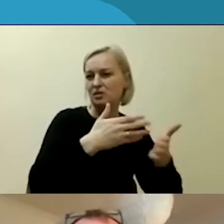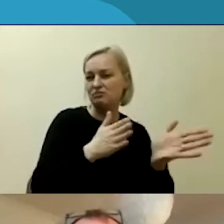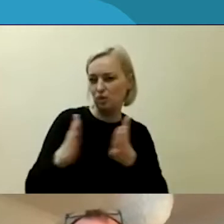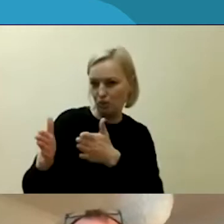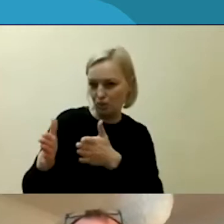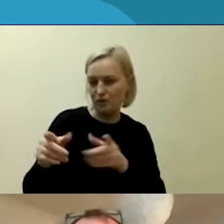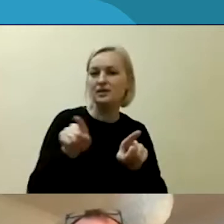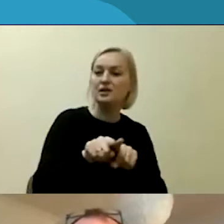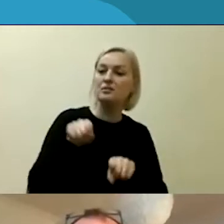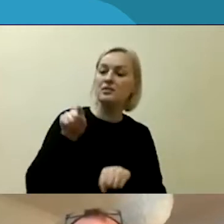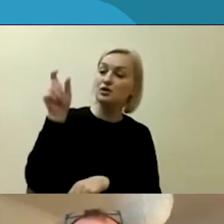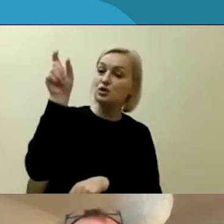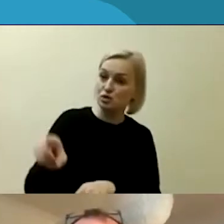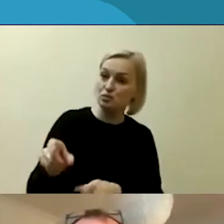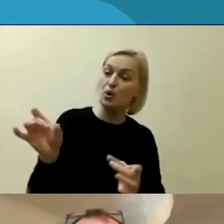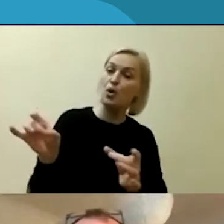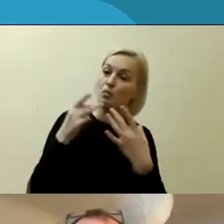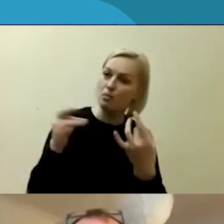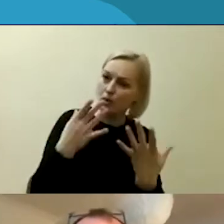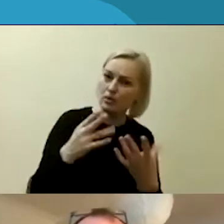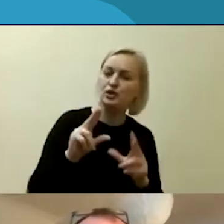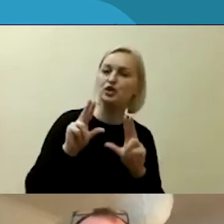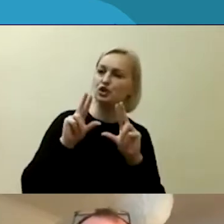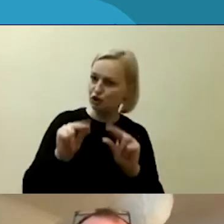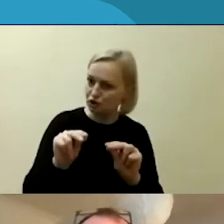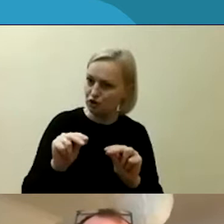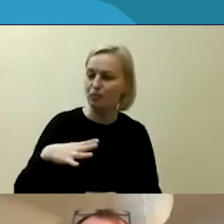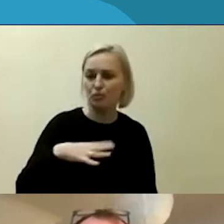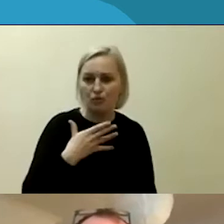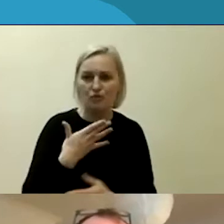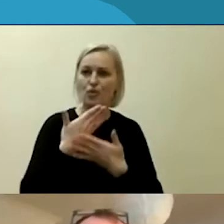tie pasakojimai yra tikri, ar tie duomenys yra tikri.